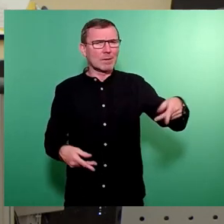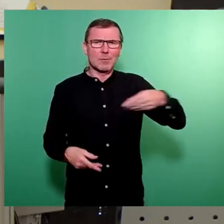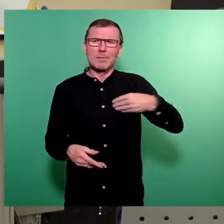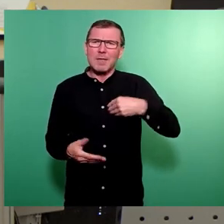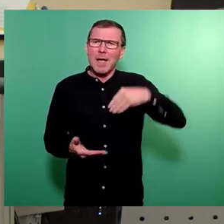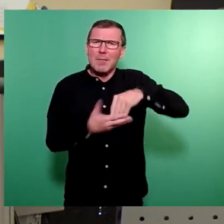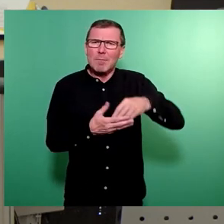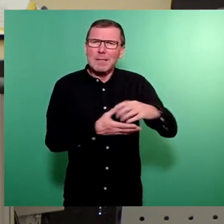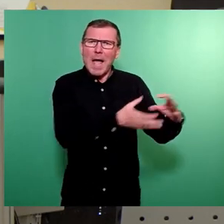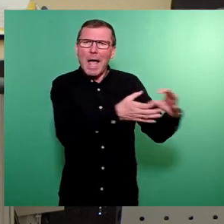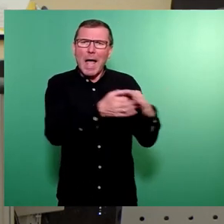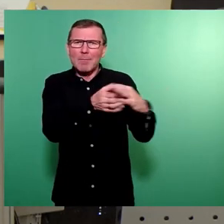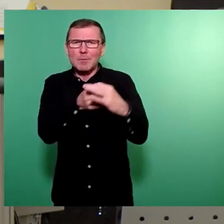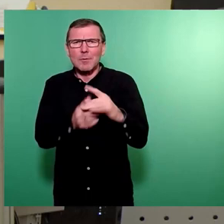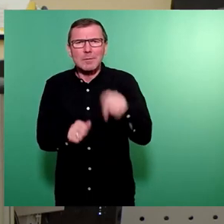mit einbezogen hätten.